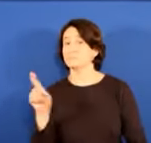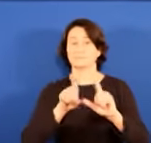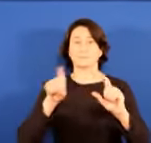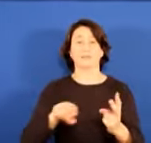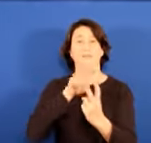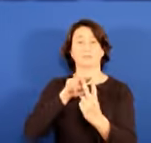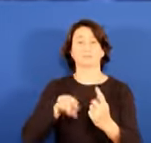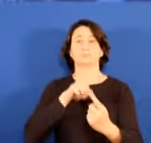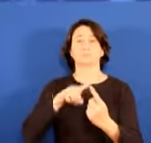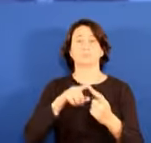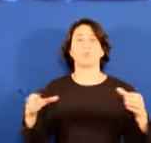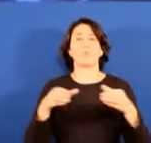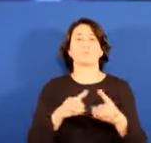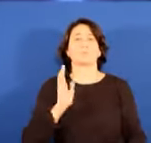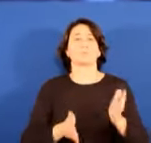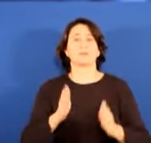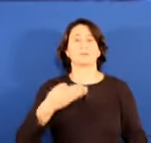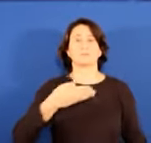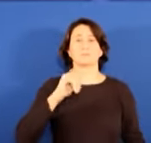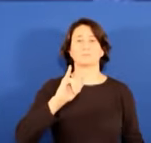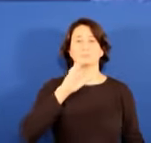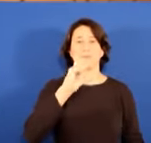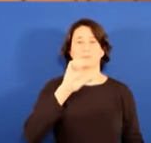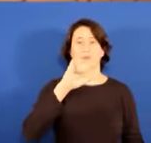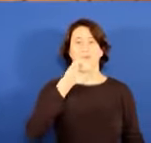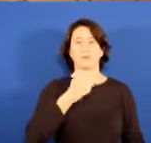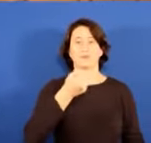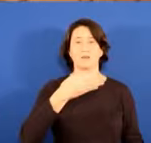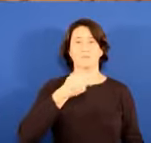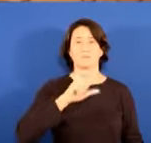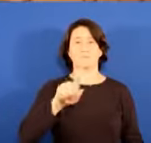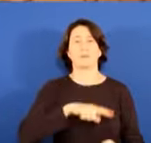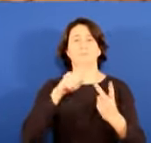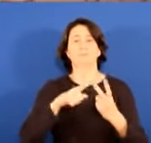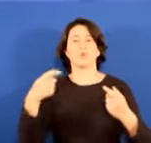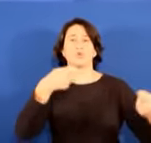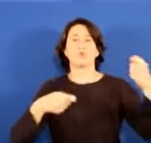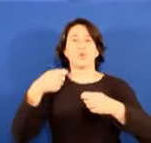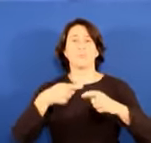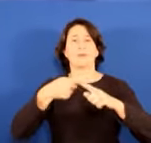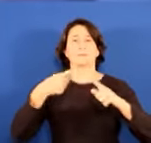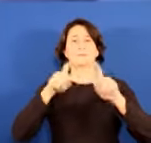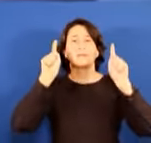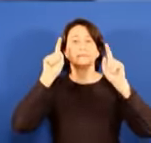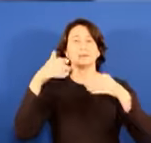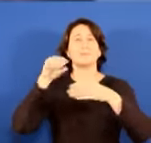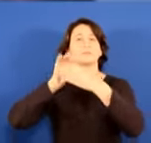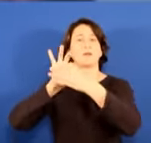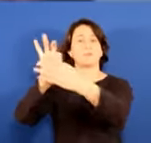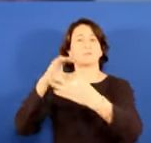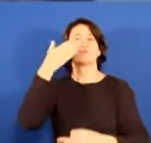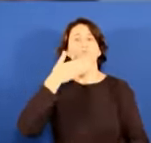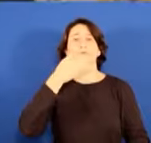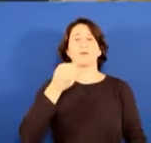Federazioa, Jorge Duenas, Txaro de Larrinaga eta Julian Larrea, Marciano Vazquez, Basauriko Kirolaren udal erakundea